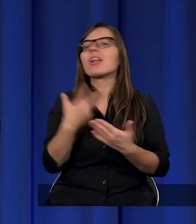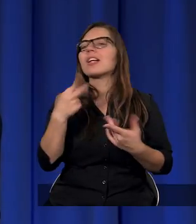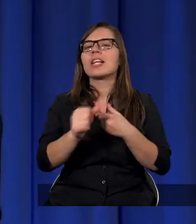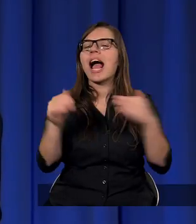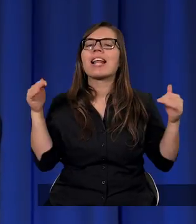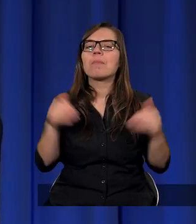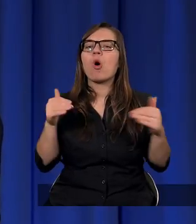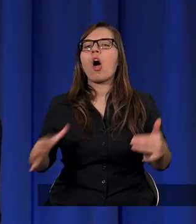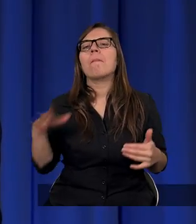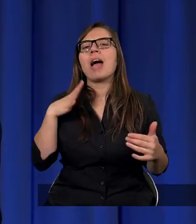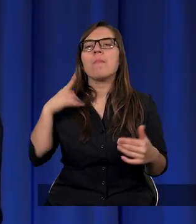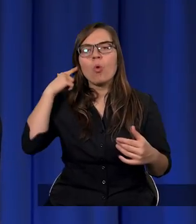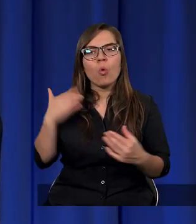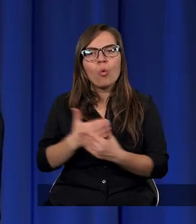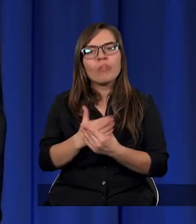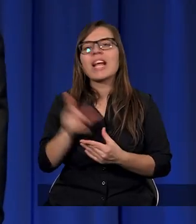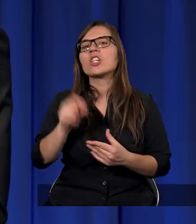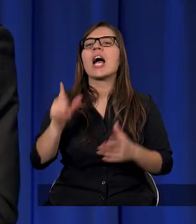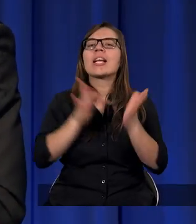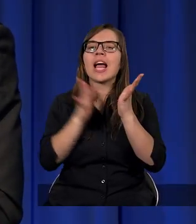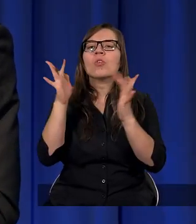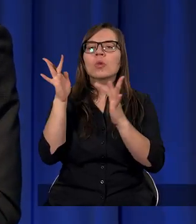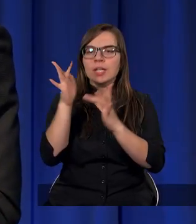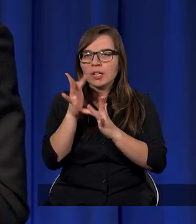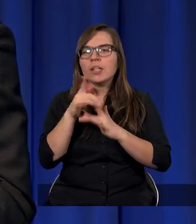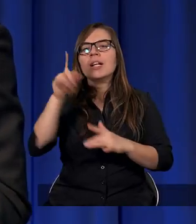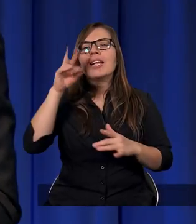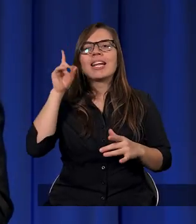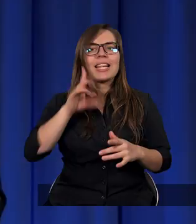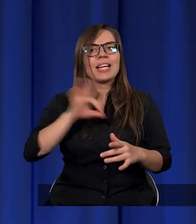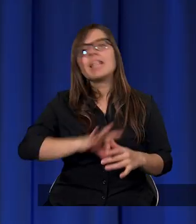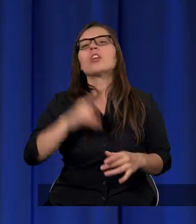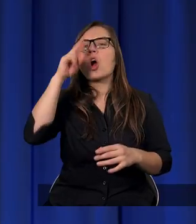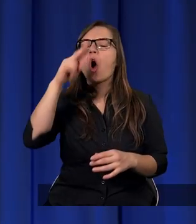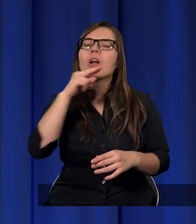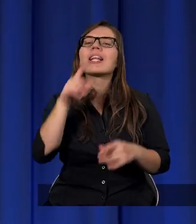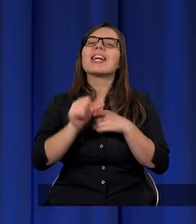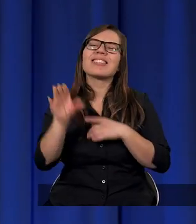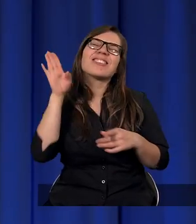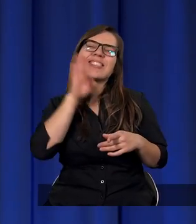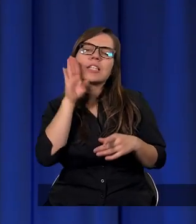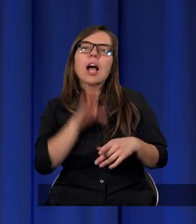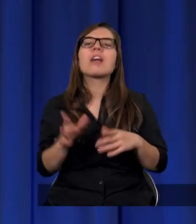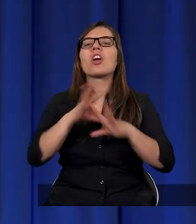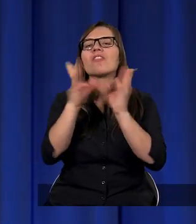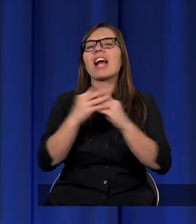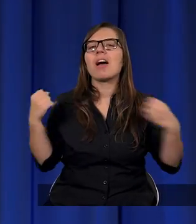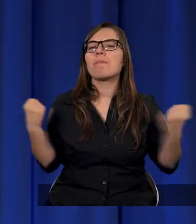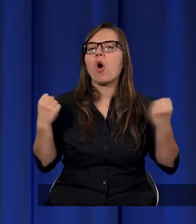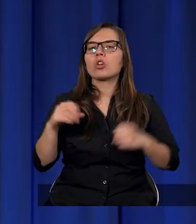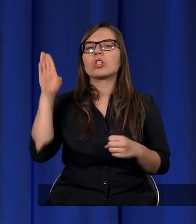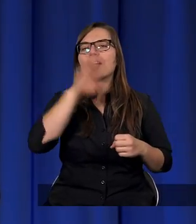jest możliwe, bym uwierzył, że Pan Jezus Chrystus, Syn Ojca, jest także Wszechmogącym Bogiem,